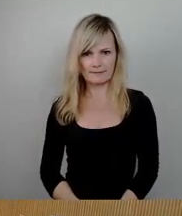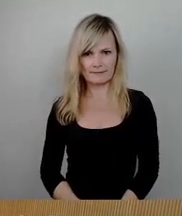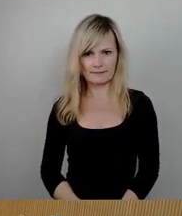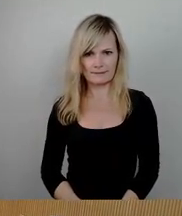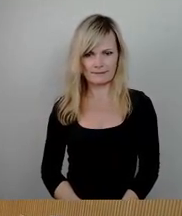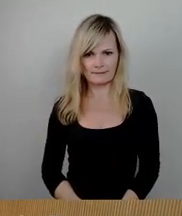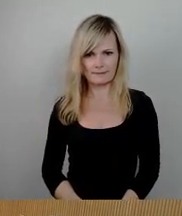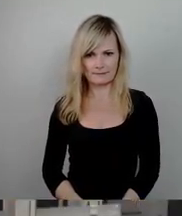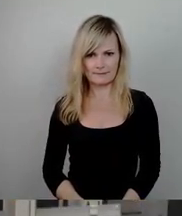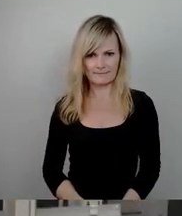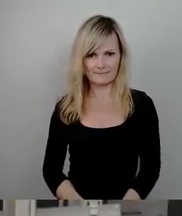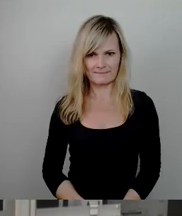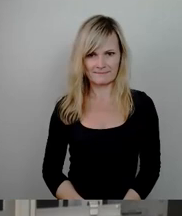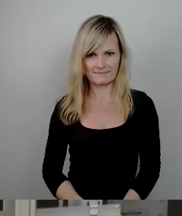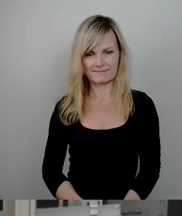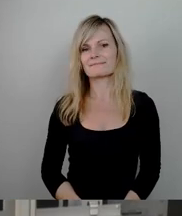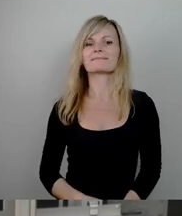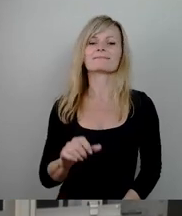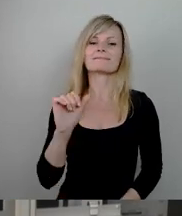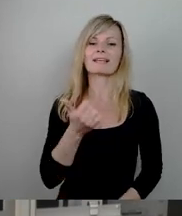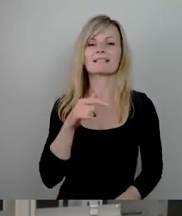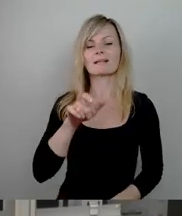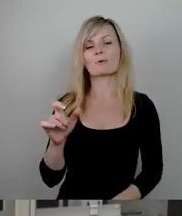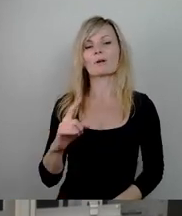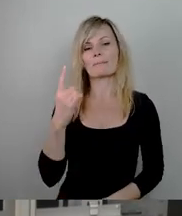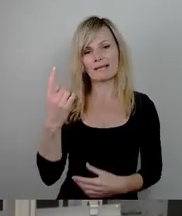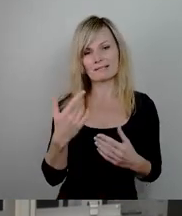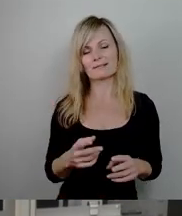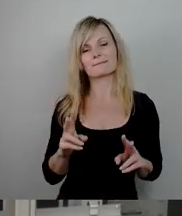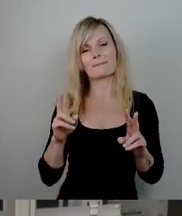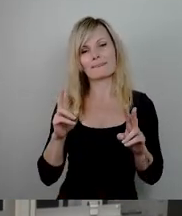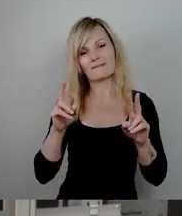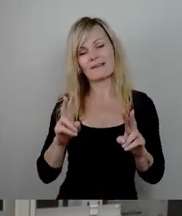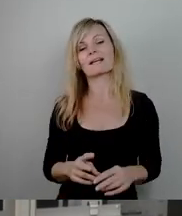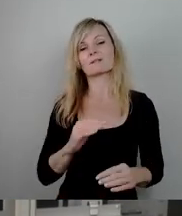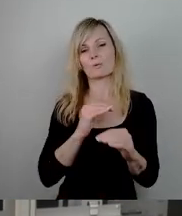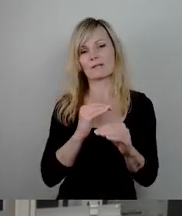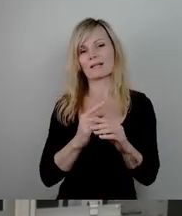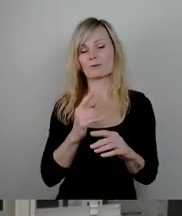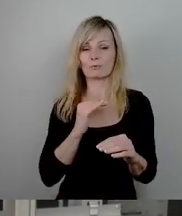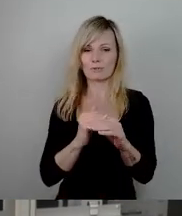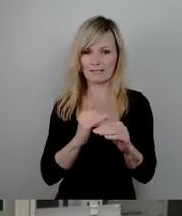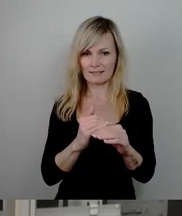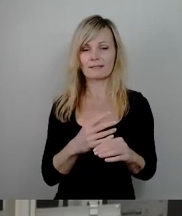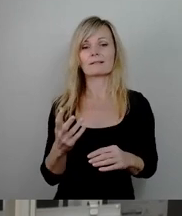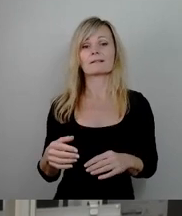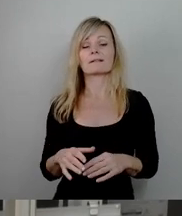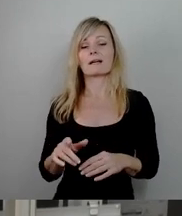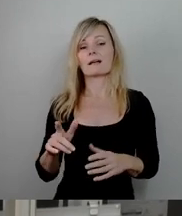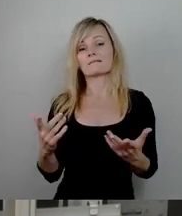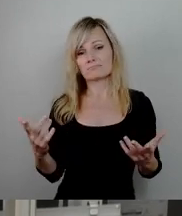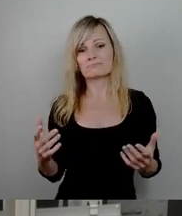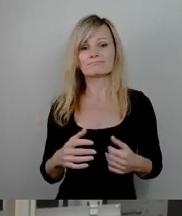Sehr geehrter erster Bürgermeister, werte Kolleginnen und Kollegen. Die gesamte linke Seite steht vor den Trümmern